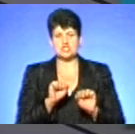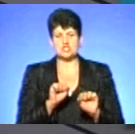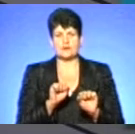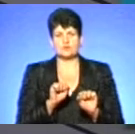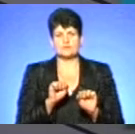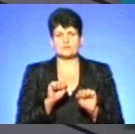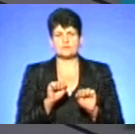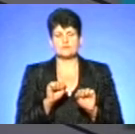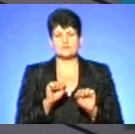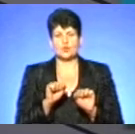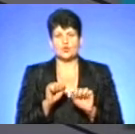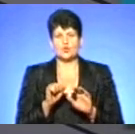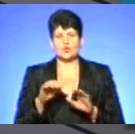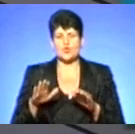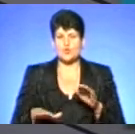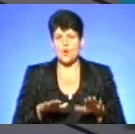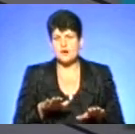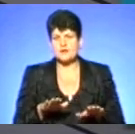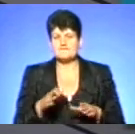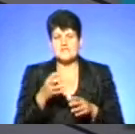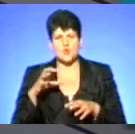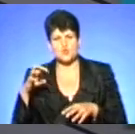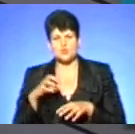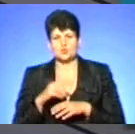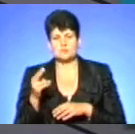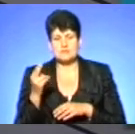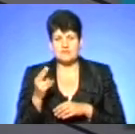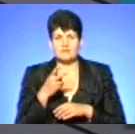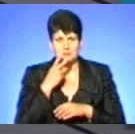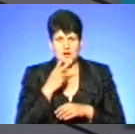нижній частині ноги.